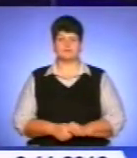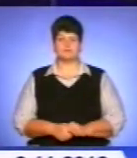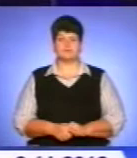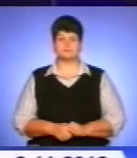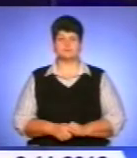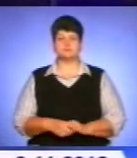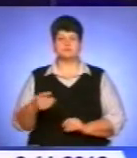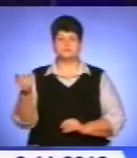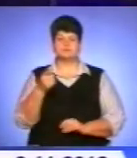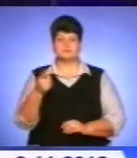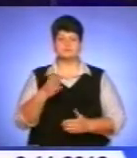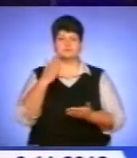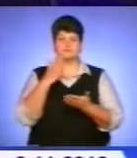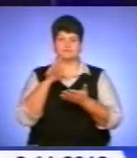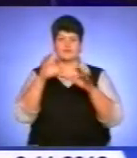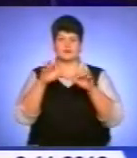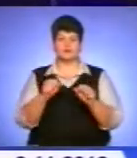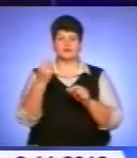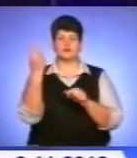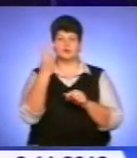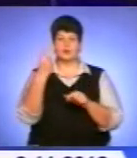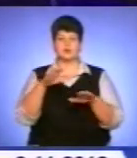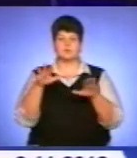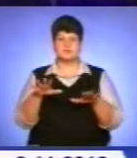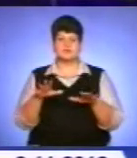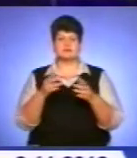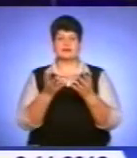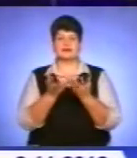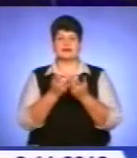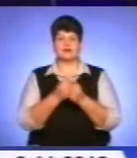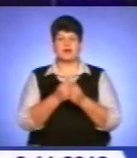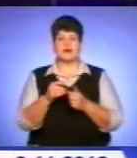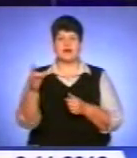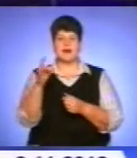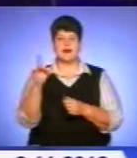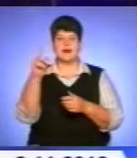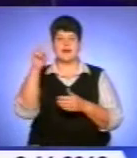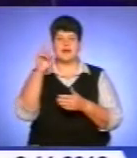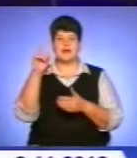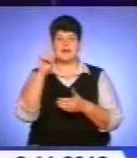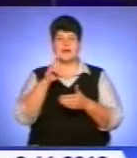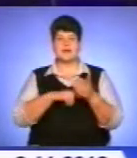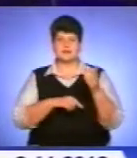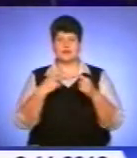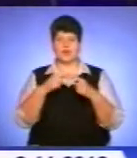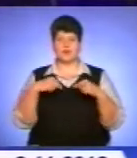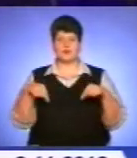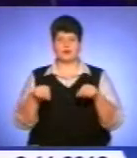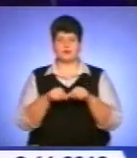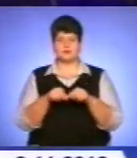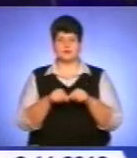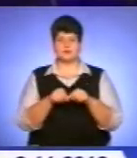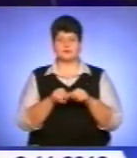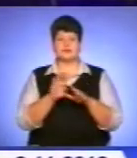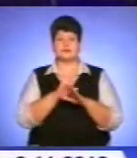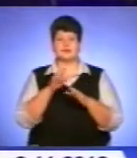Тернопільщина посідає друге місце в Україні за кількістю релігійних організацій, поступаючи з лише Львівської області. Про це повідомив